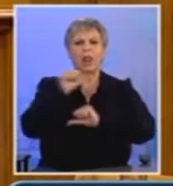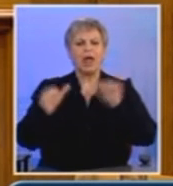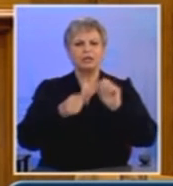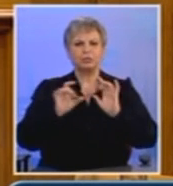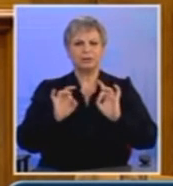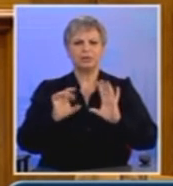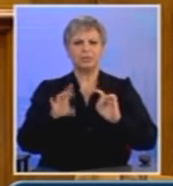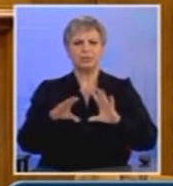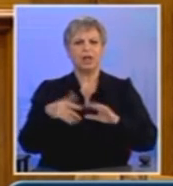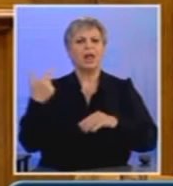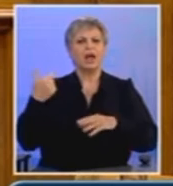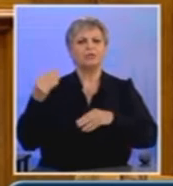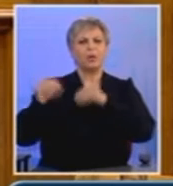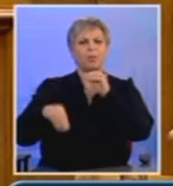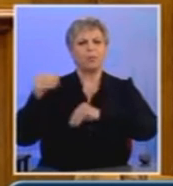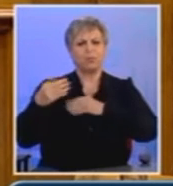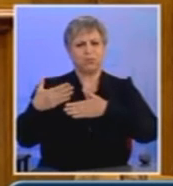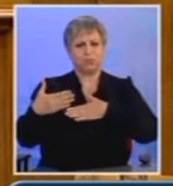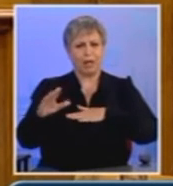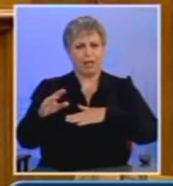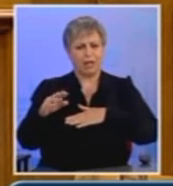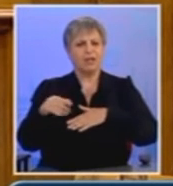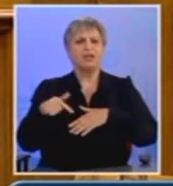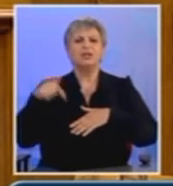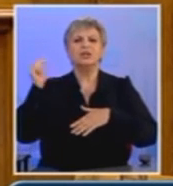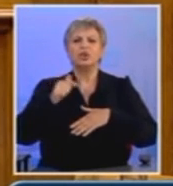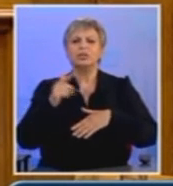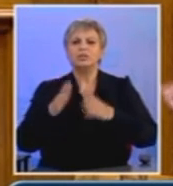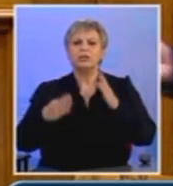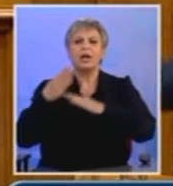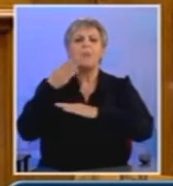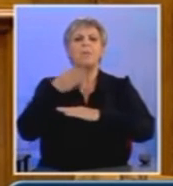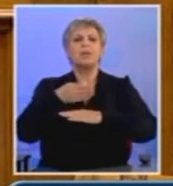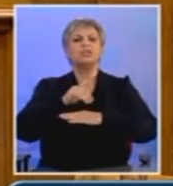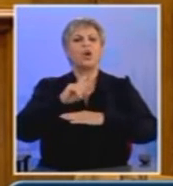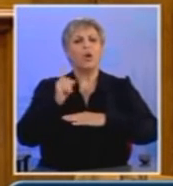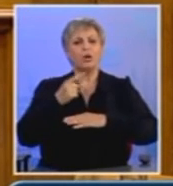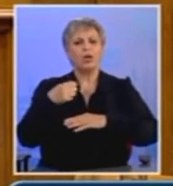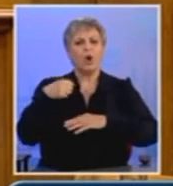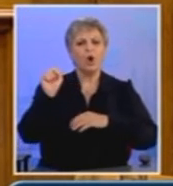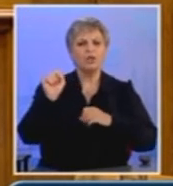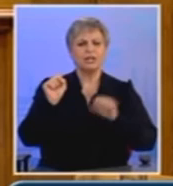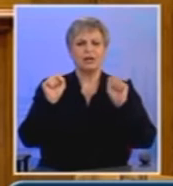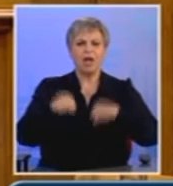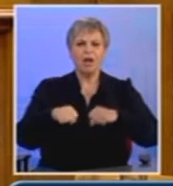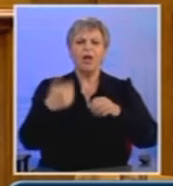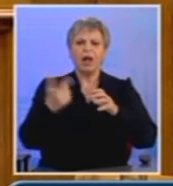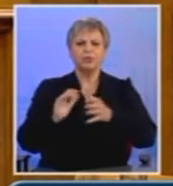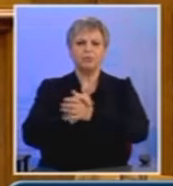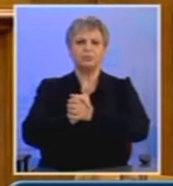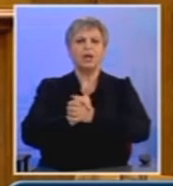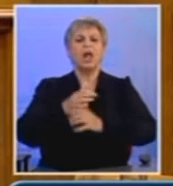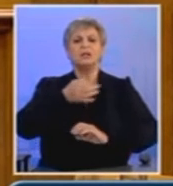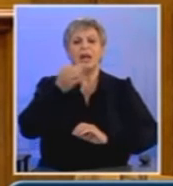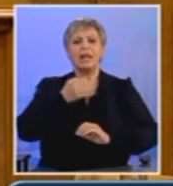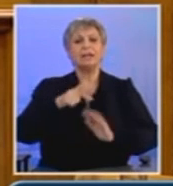δημοψήφισμα βρεθήκατε αγκαλιά με τους ηγέτες του ΝΕΕ να παρουσιάζετε την υπογραφή μιας νέας συμφωνίας ως μοναδική